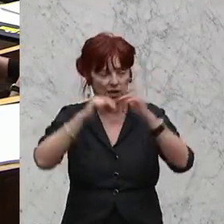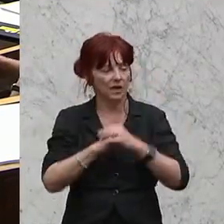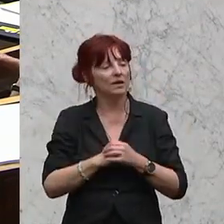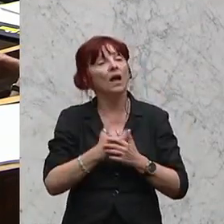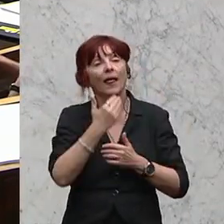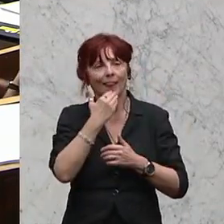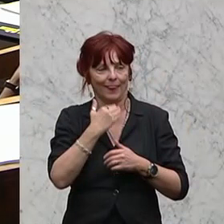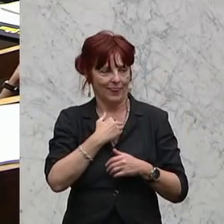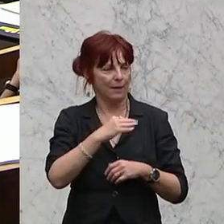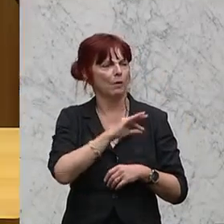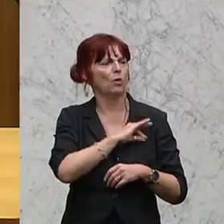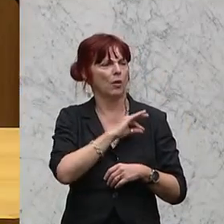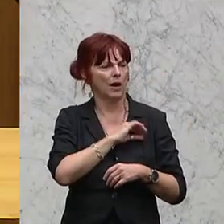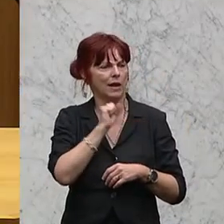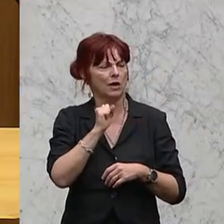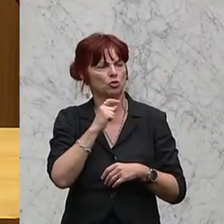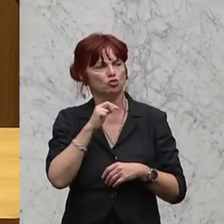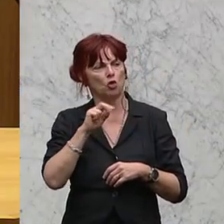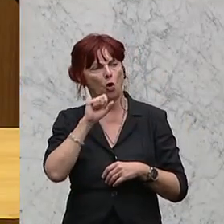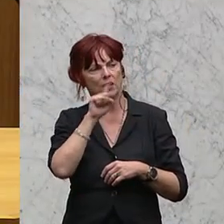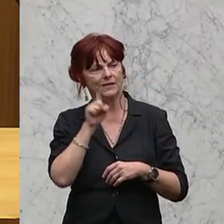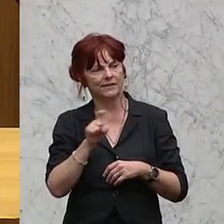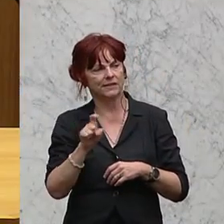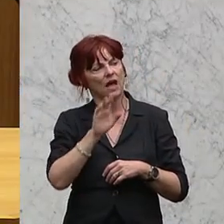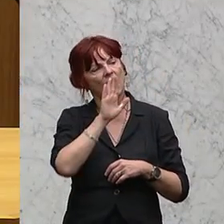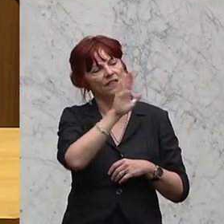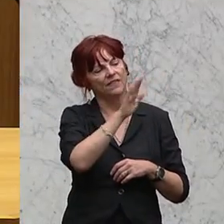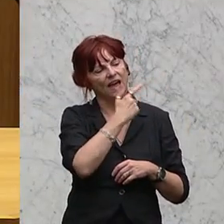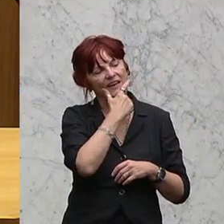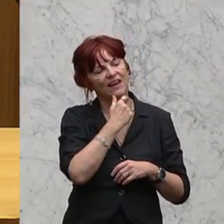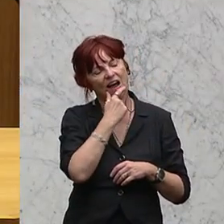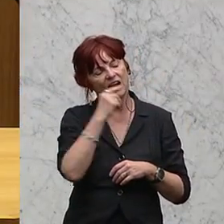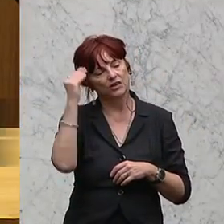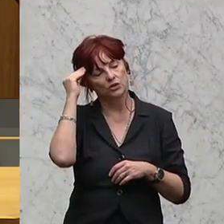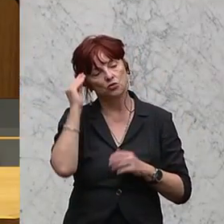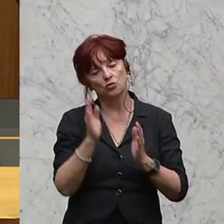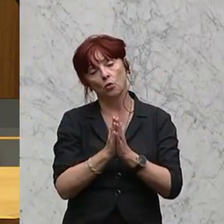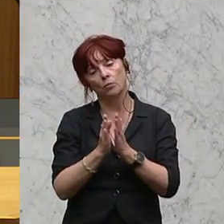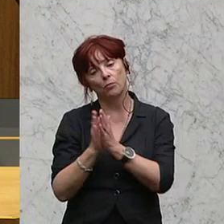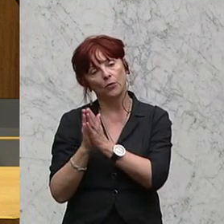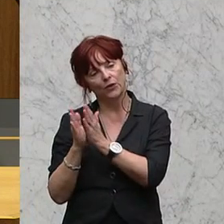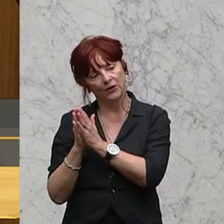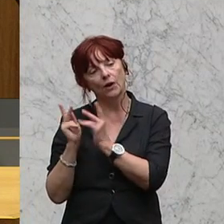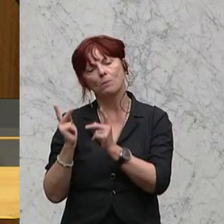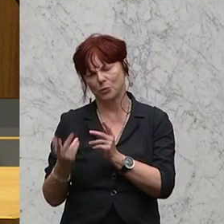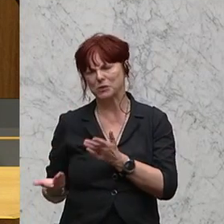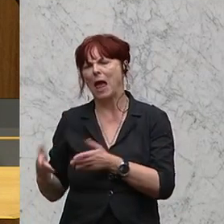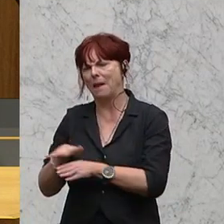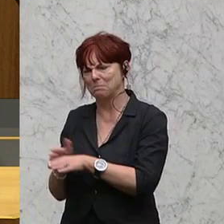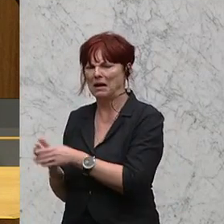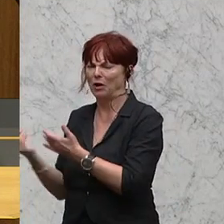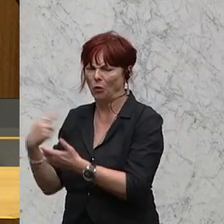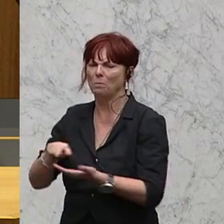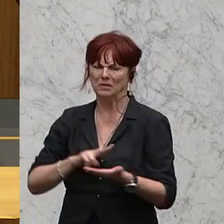Kollege Strolz, deine veralterten Schulbücher wirst im Zeitalter der Digitalisierung bald einpacken müssen.